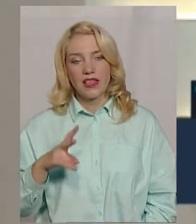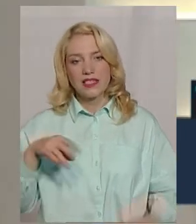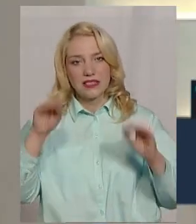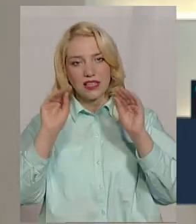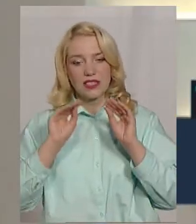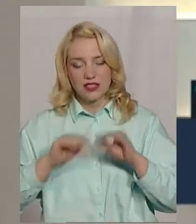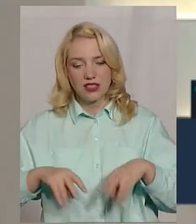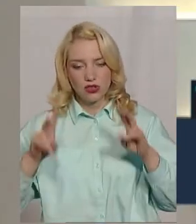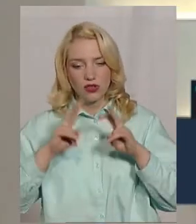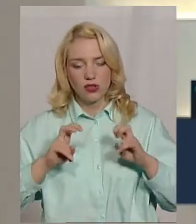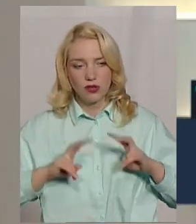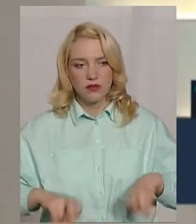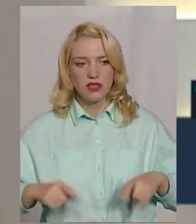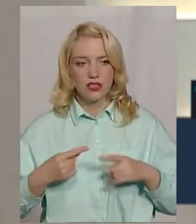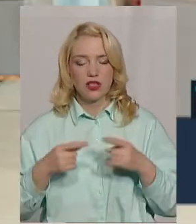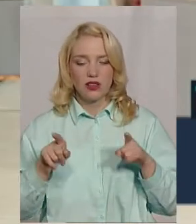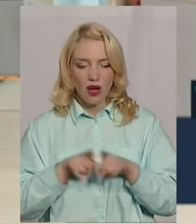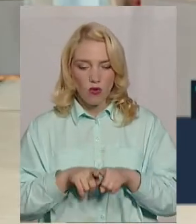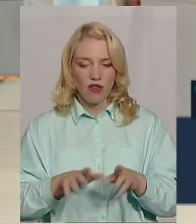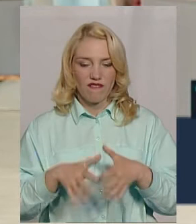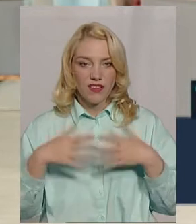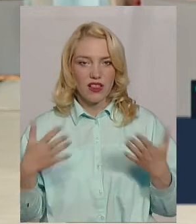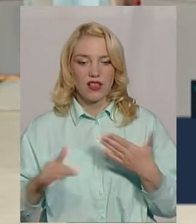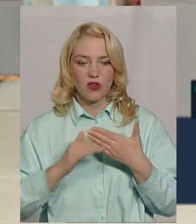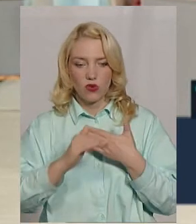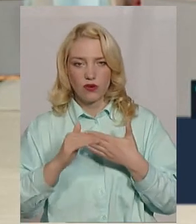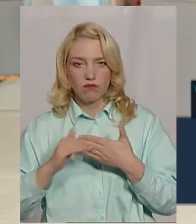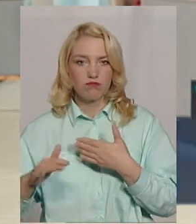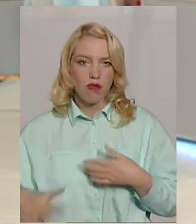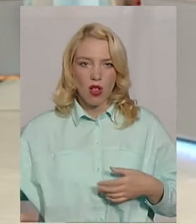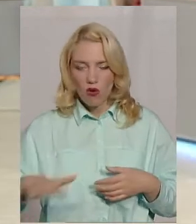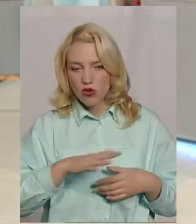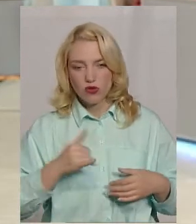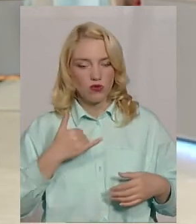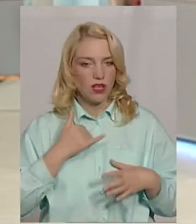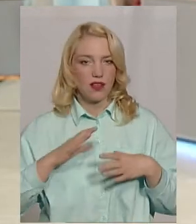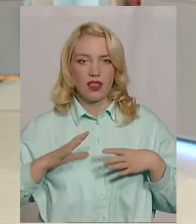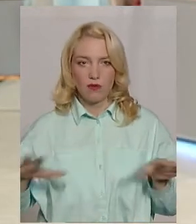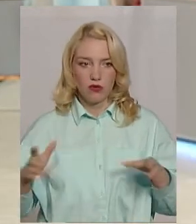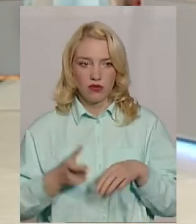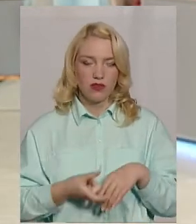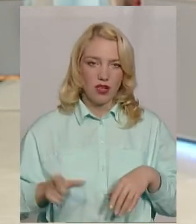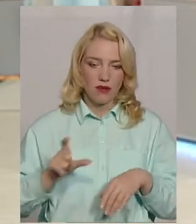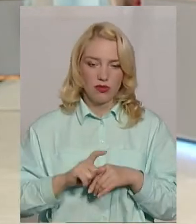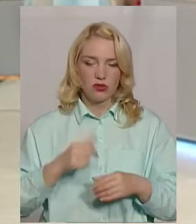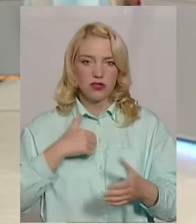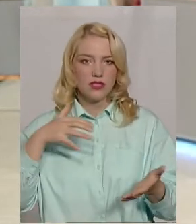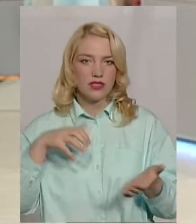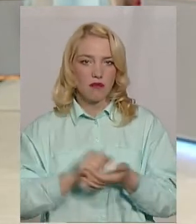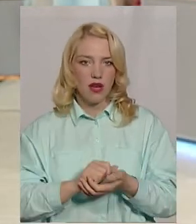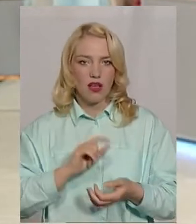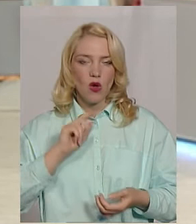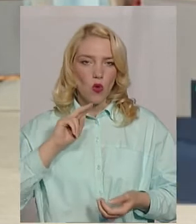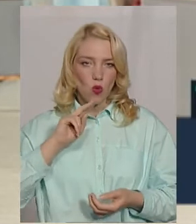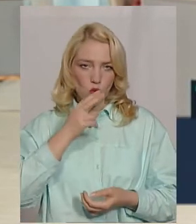обстеження такої великої посівної площі в нас ще не було. Найбільші площі в цьому році в нас займає кукурудза, це